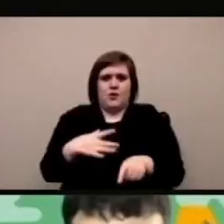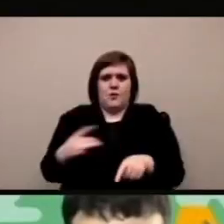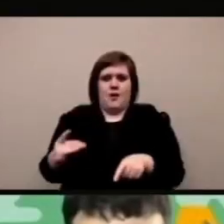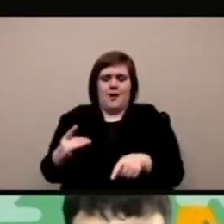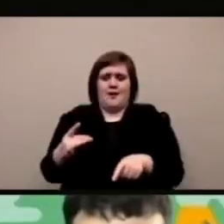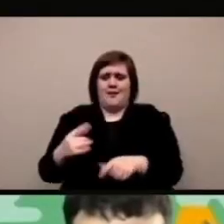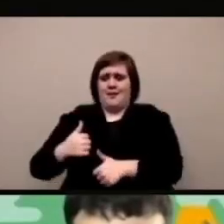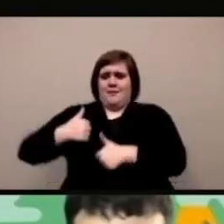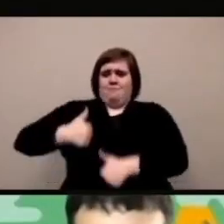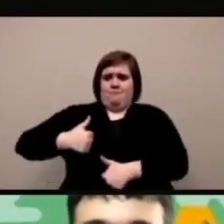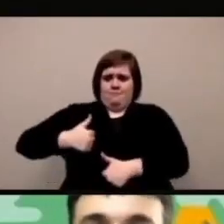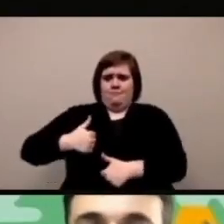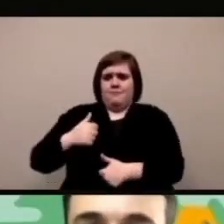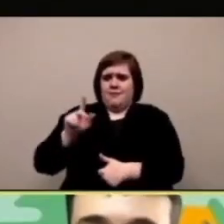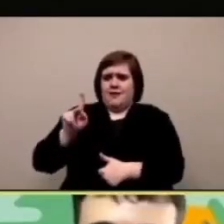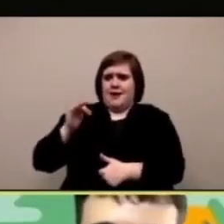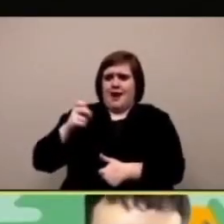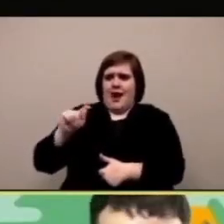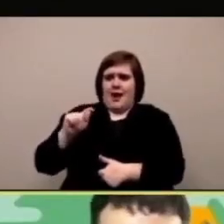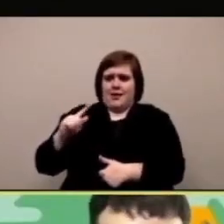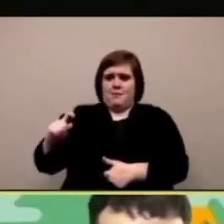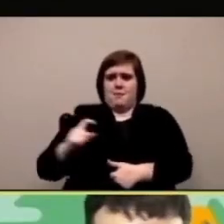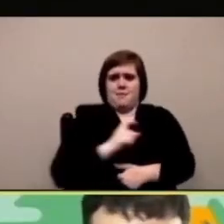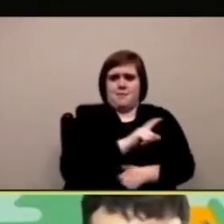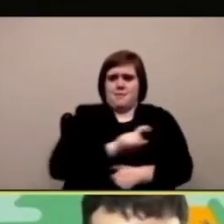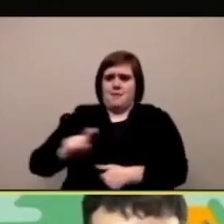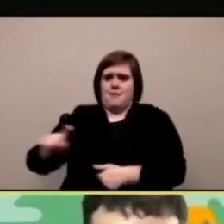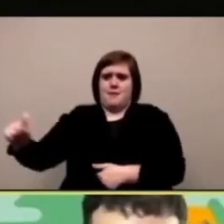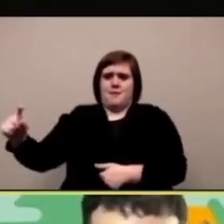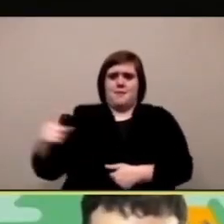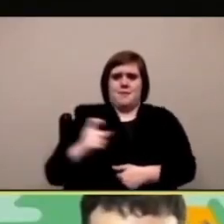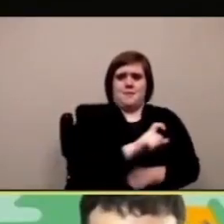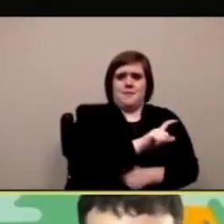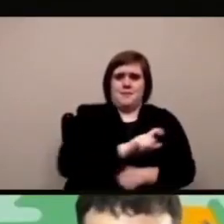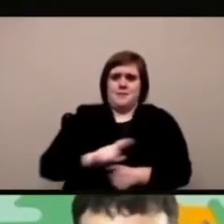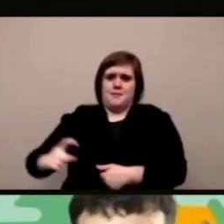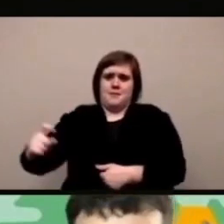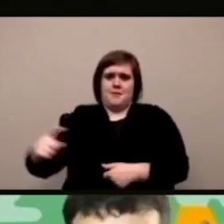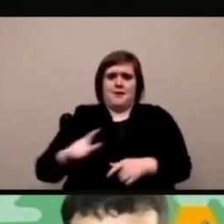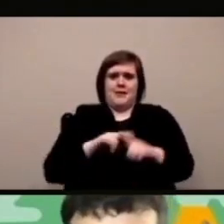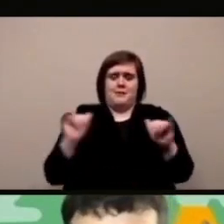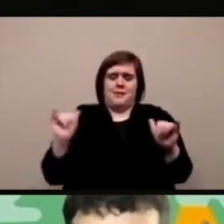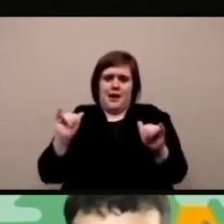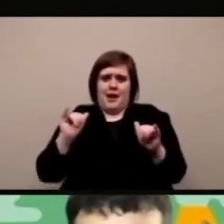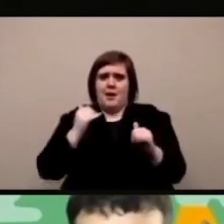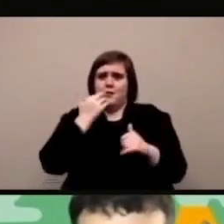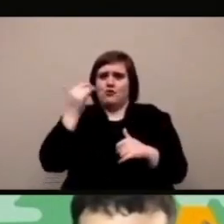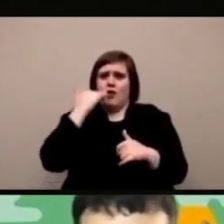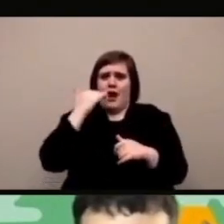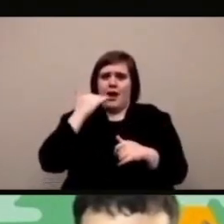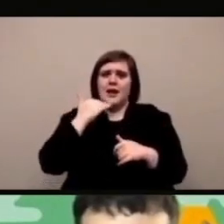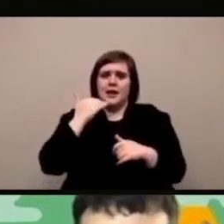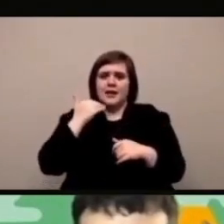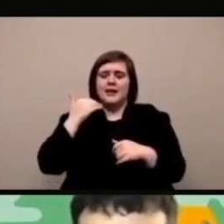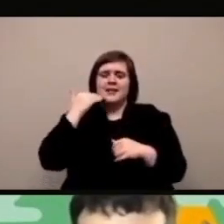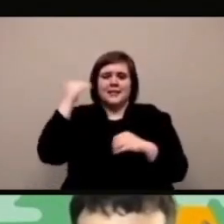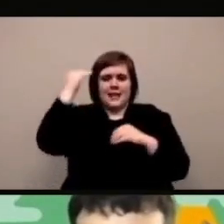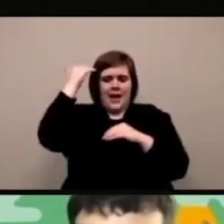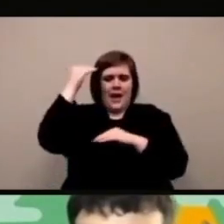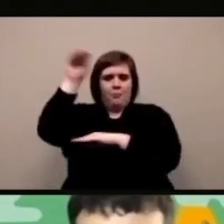un suggerimento che avete detto e mi è piaciuto un'idea